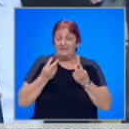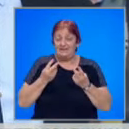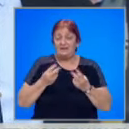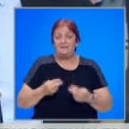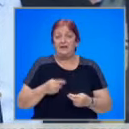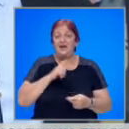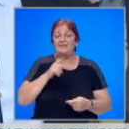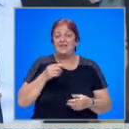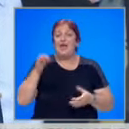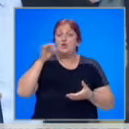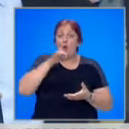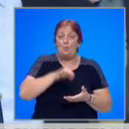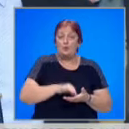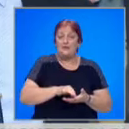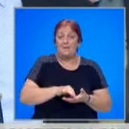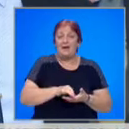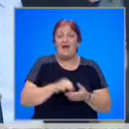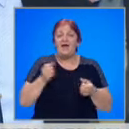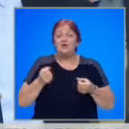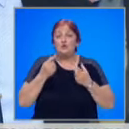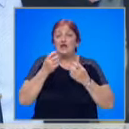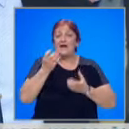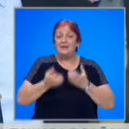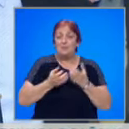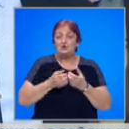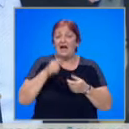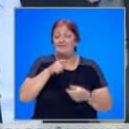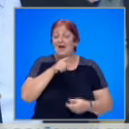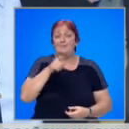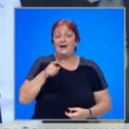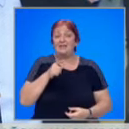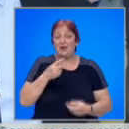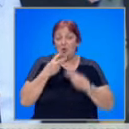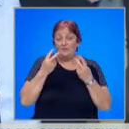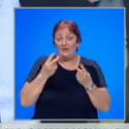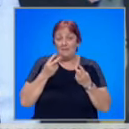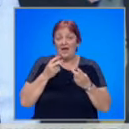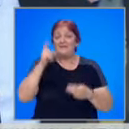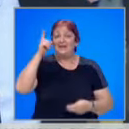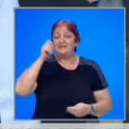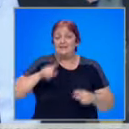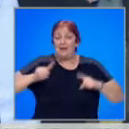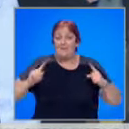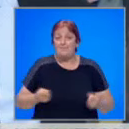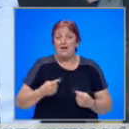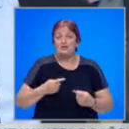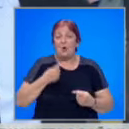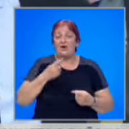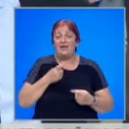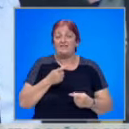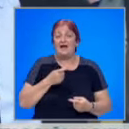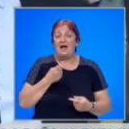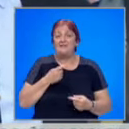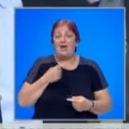и да не допускаме случайни пожари, а там където видим да сигнализираме бързо и да